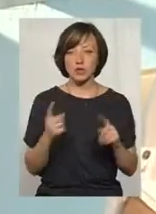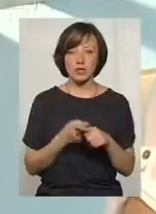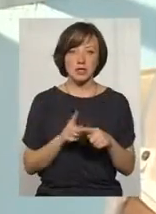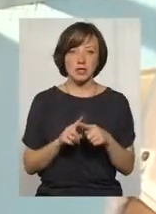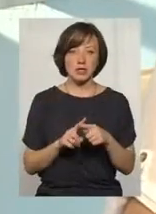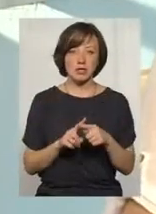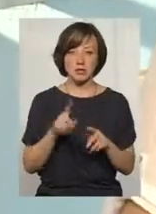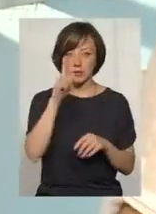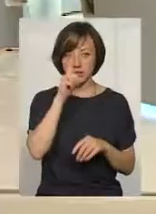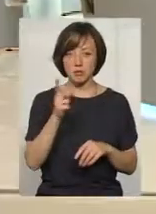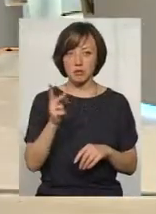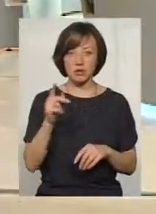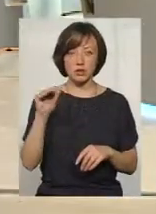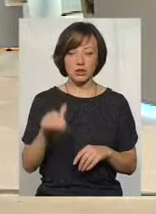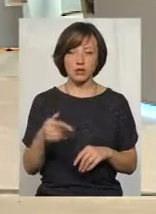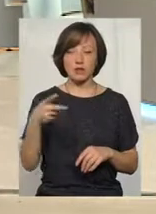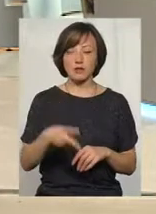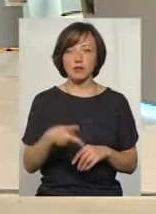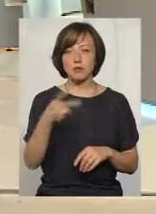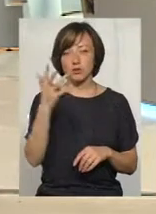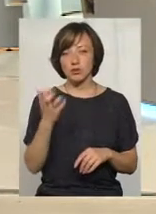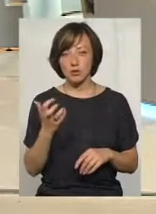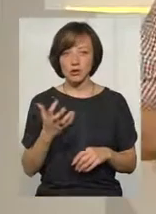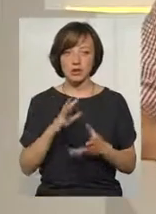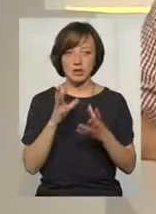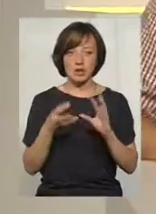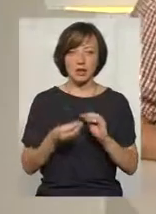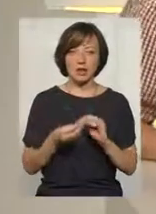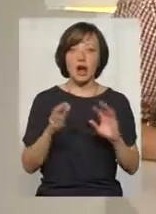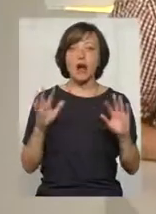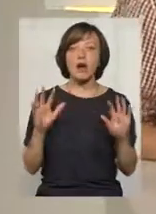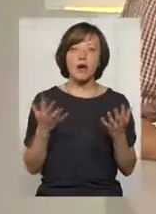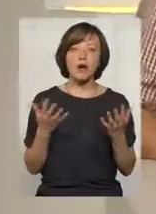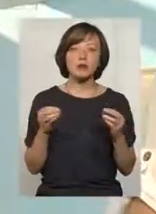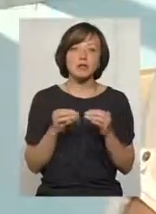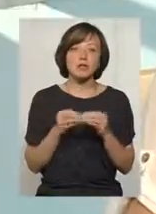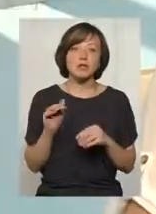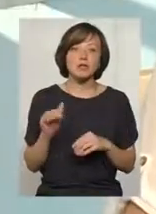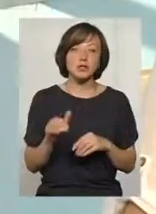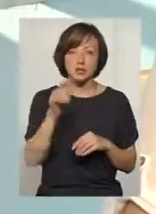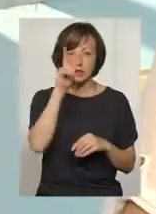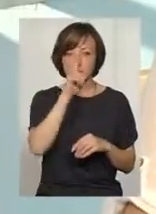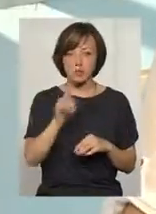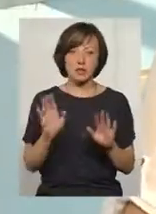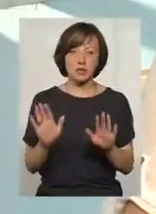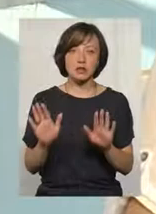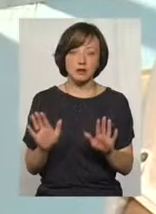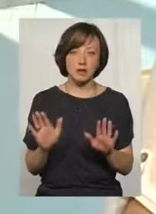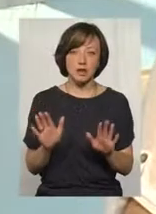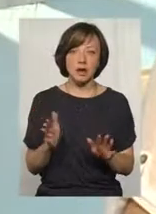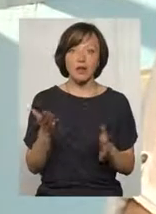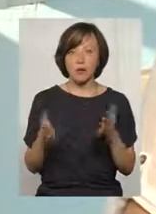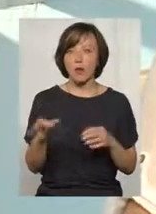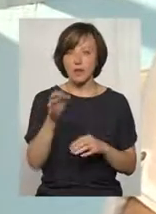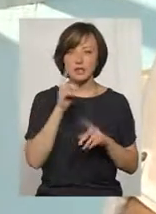це буквально на місяць півтори тисячі гривень, дві з половиною тисячі гривень. Раптом вони складуть 10 тисяч на місяць всього. Невже